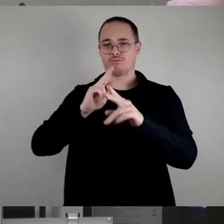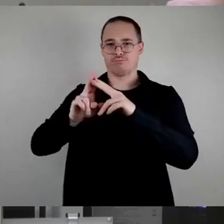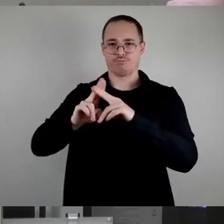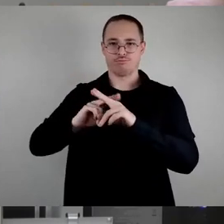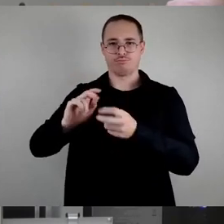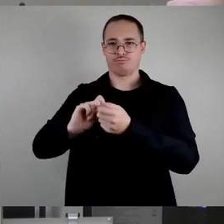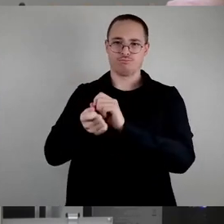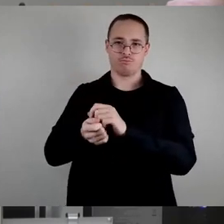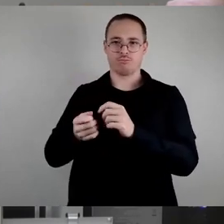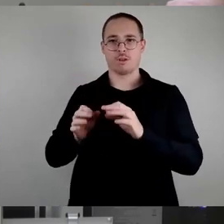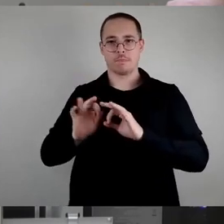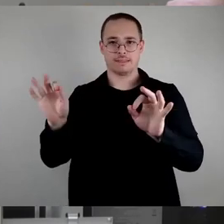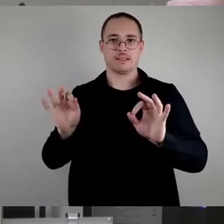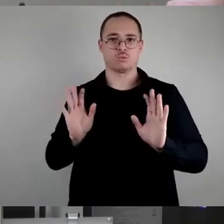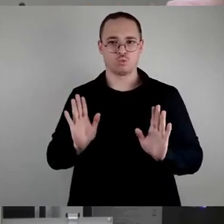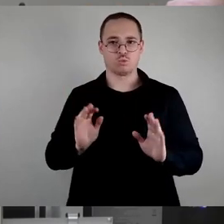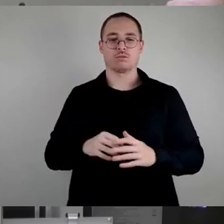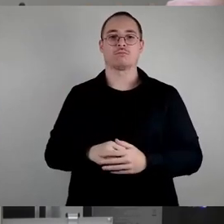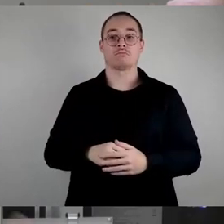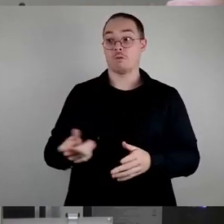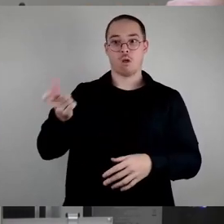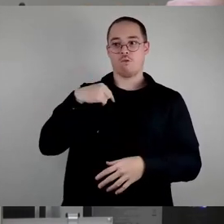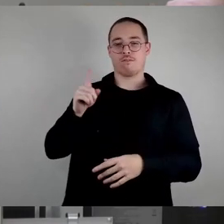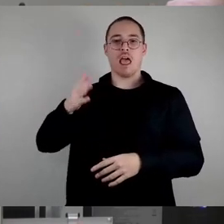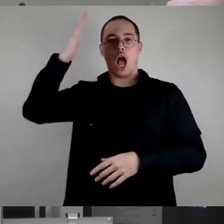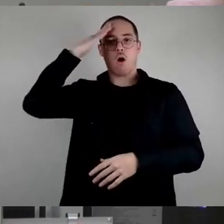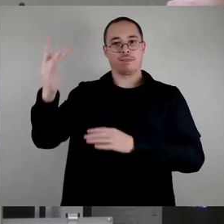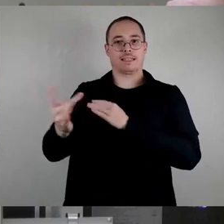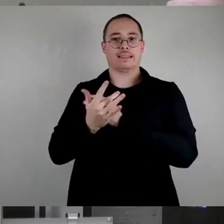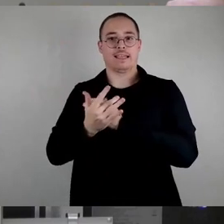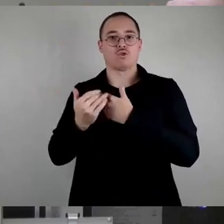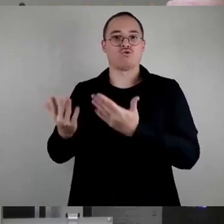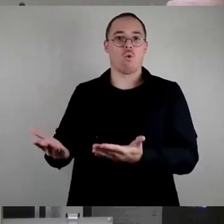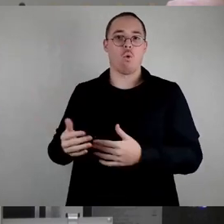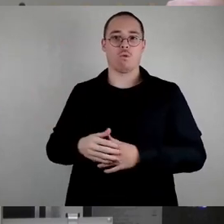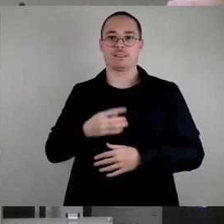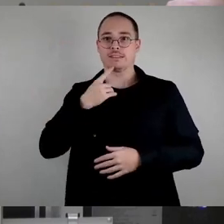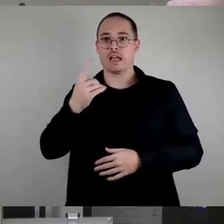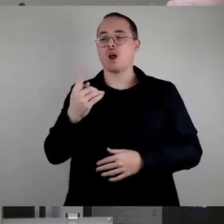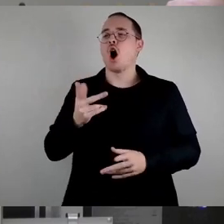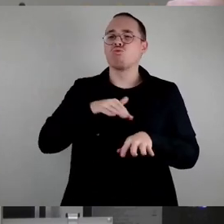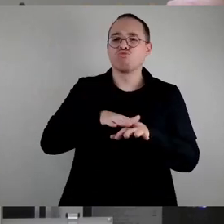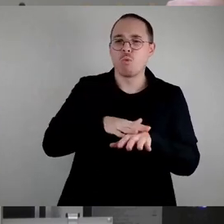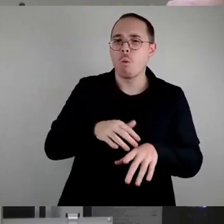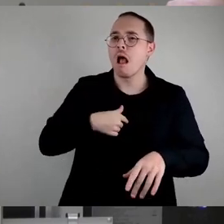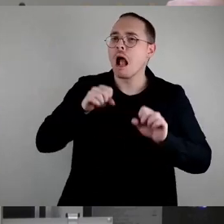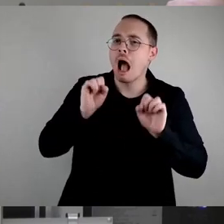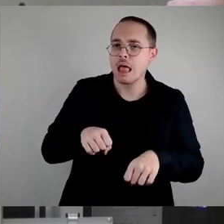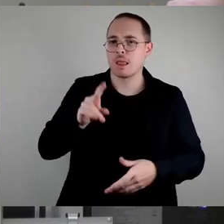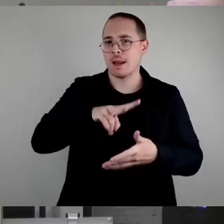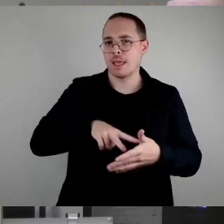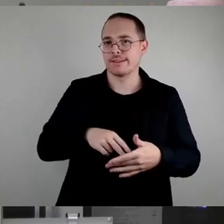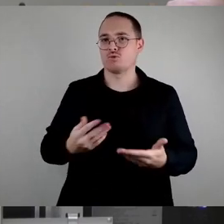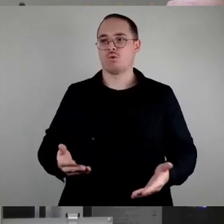gegenüber war ja der, ja, sorry, ich kann lesen, sorry, gut, so viel dazu. Die Hauptkritik an unserem Antrag war ja der,